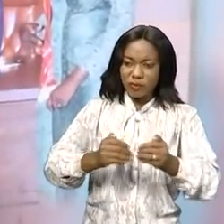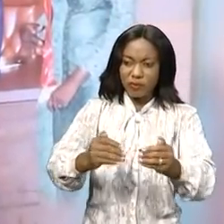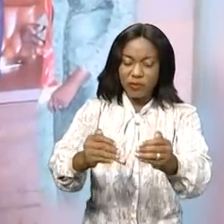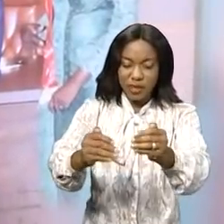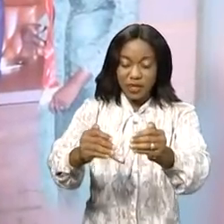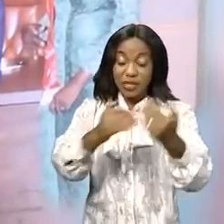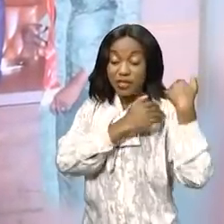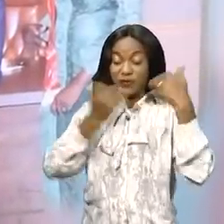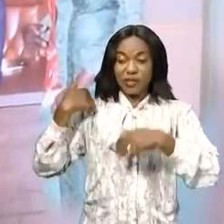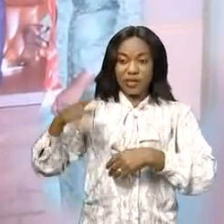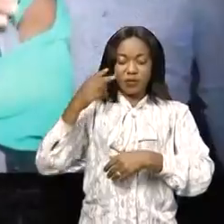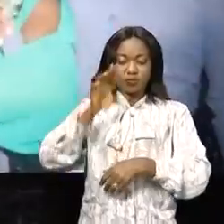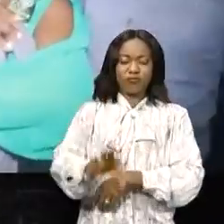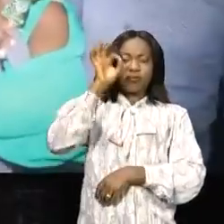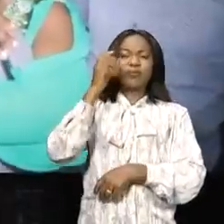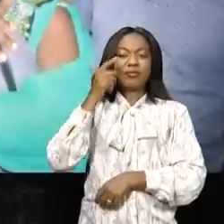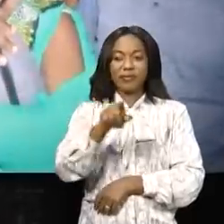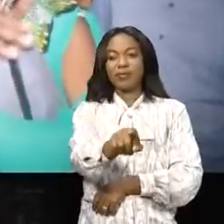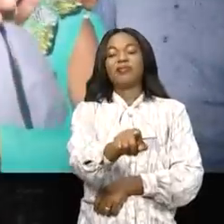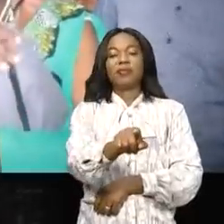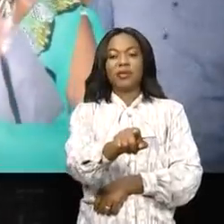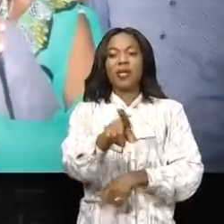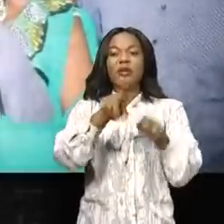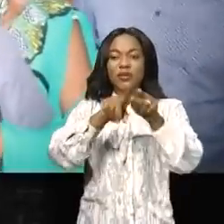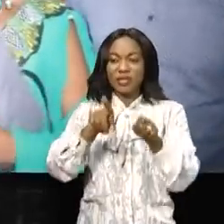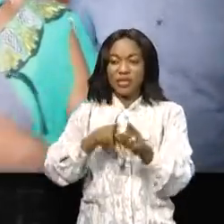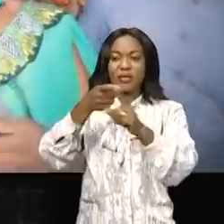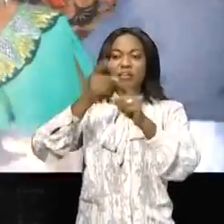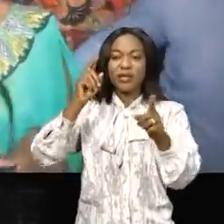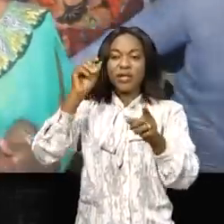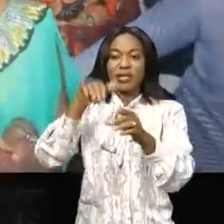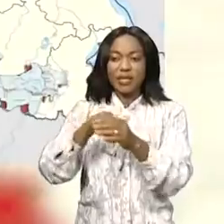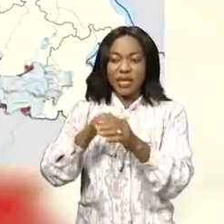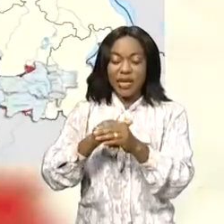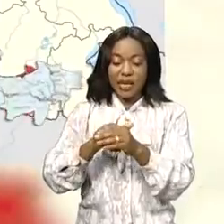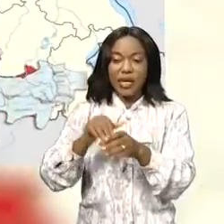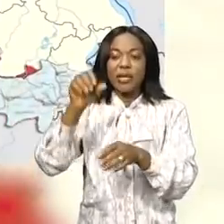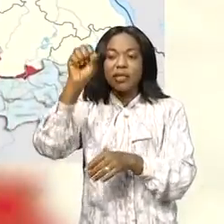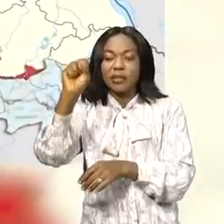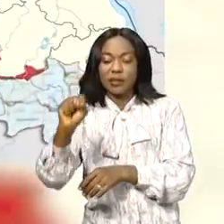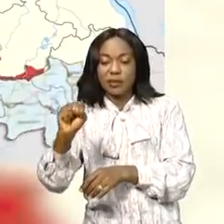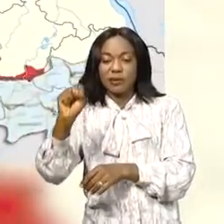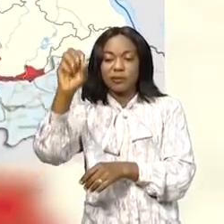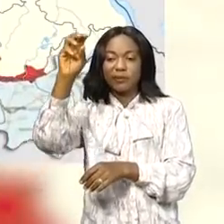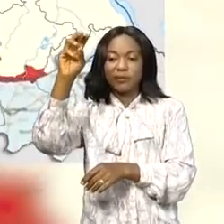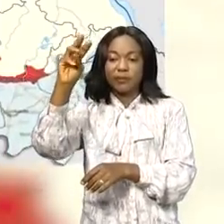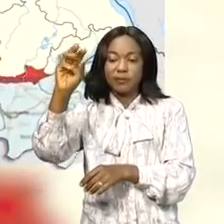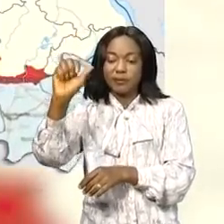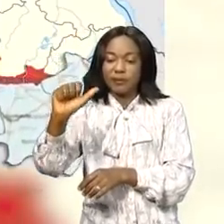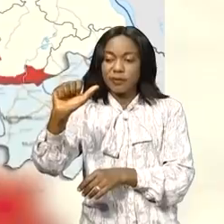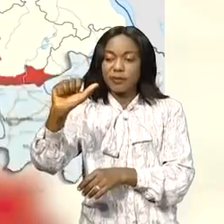'État à jeter son dévolu sur cette dame de fer originaire du territoire de Sandoah, dans la province de Lualaba.